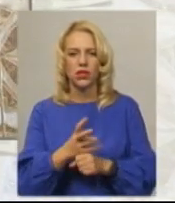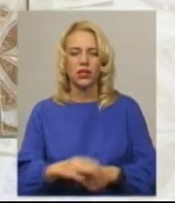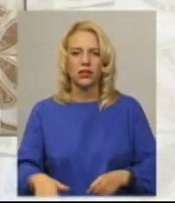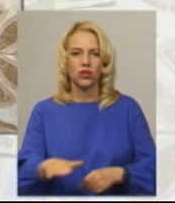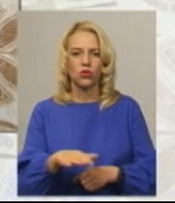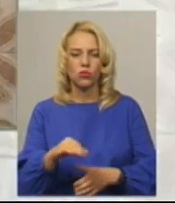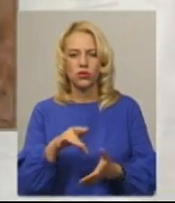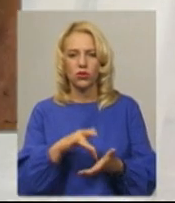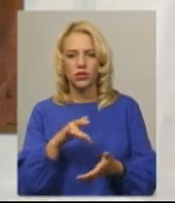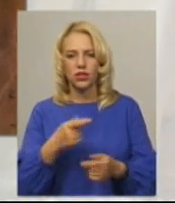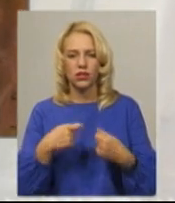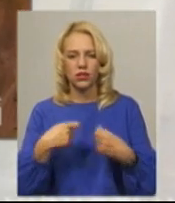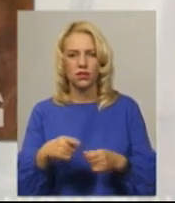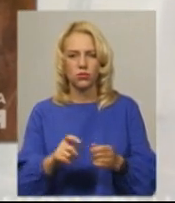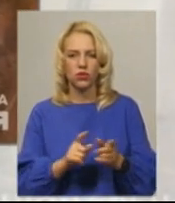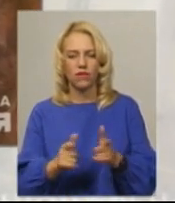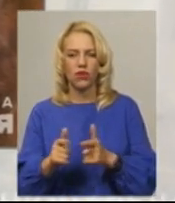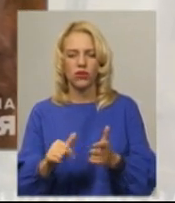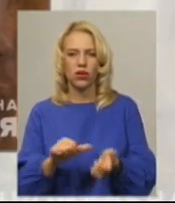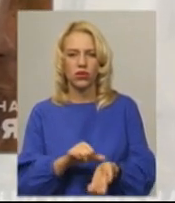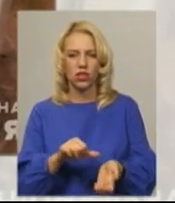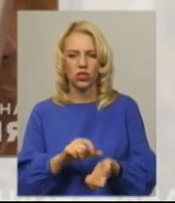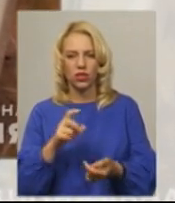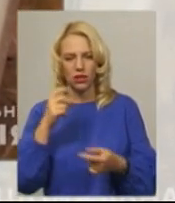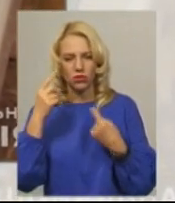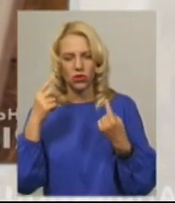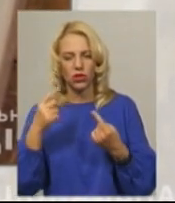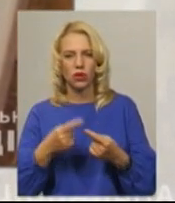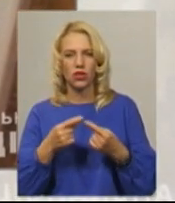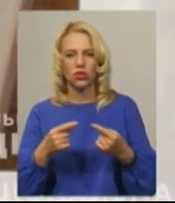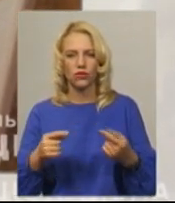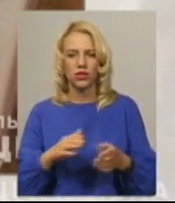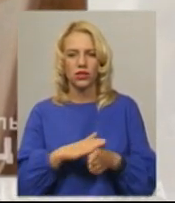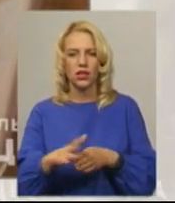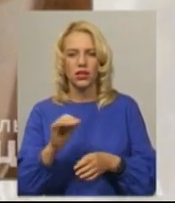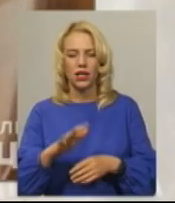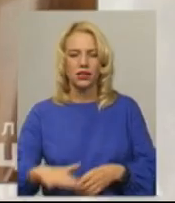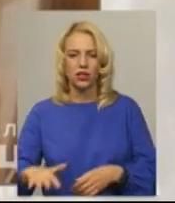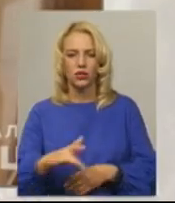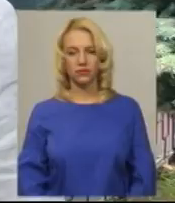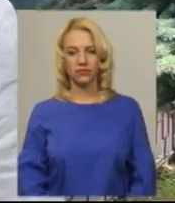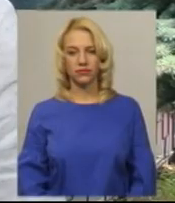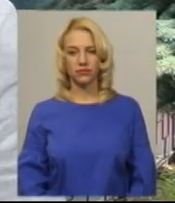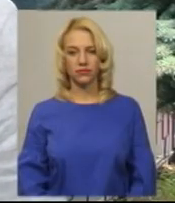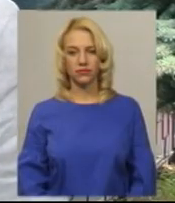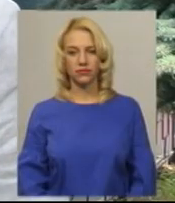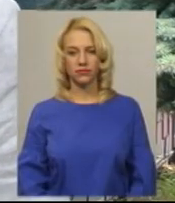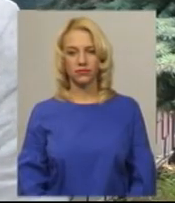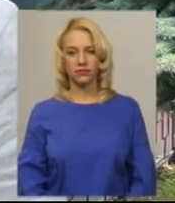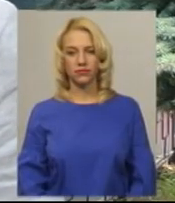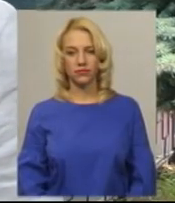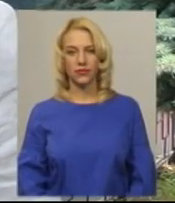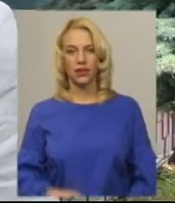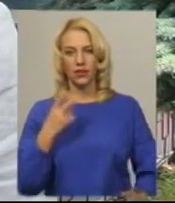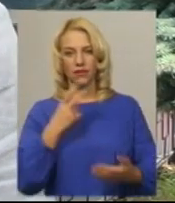обласного центру. Збут і виготовлення наркотичних та психотропних речовин здійснювали на території приватних помешкань. Вказана група